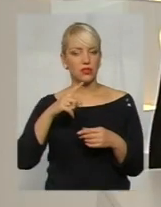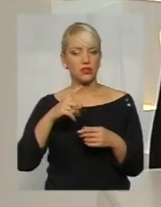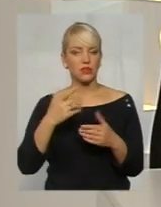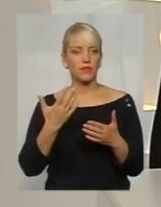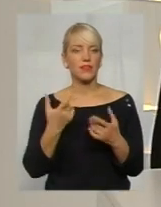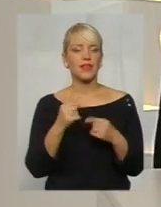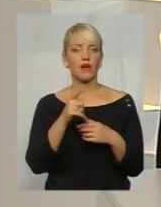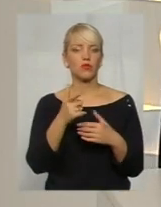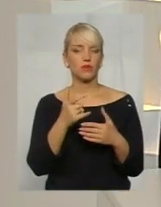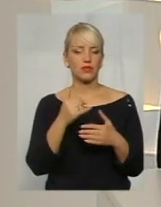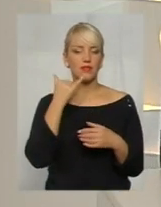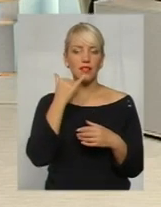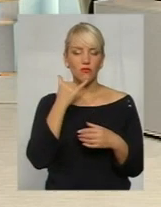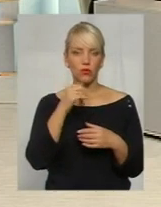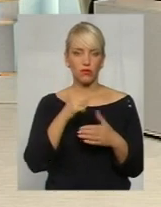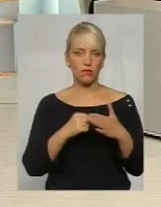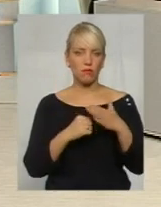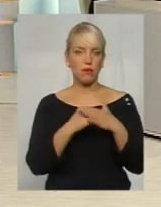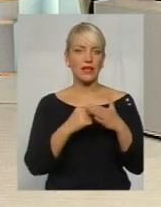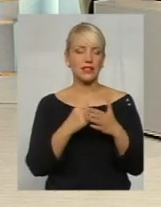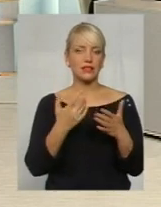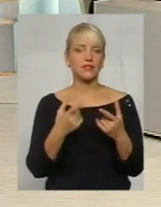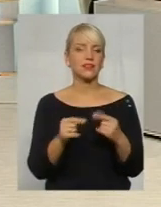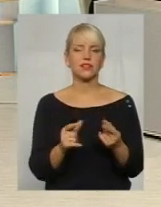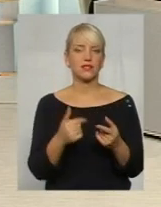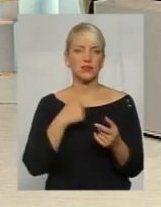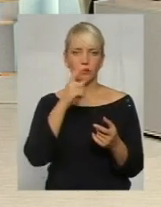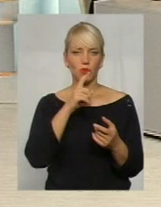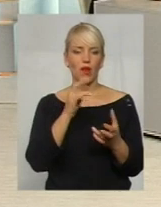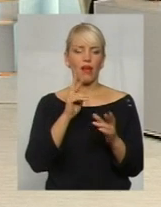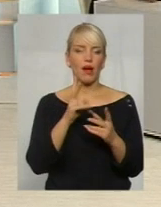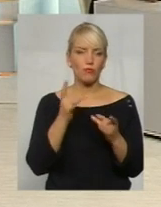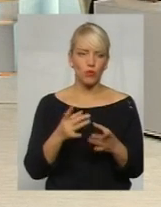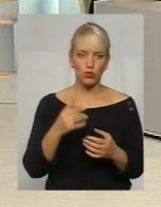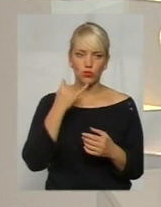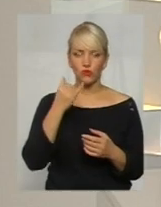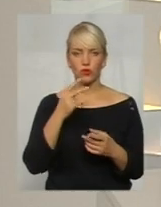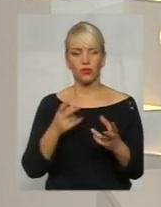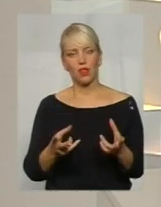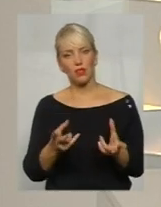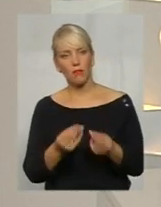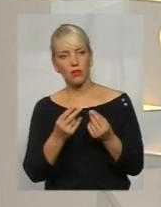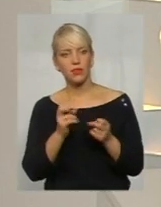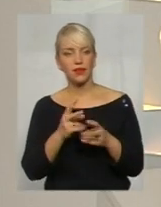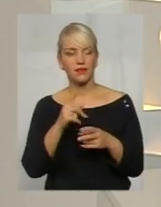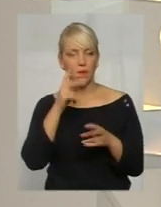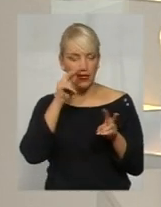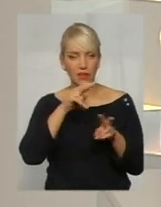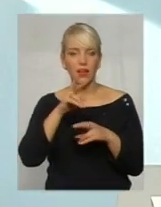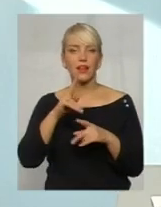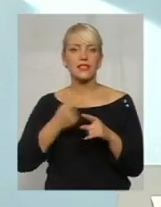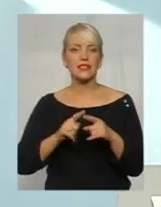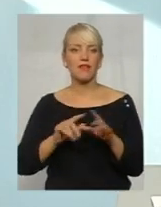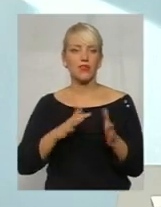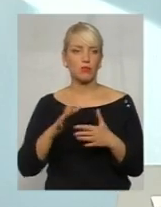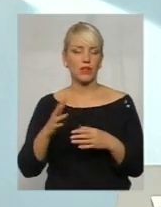телефонів, ці шахраї, чи вони просто так дзвонять, якщо повезе? Ви відслідковували, як це відбувається?